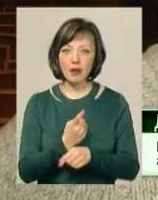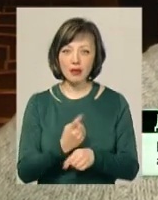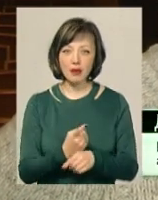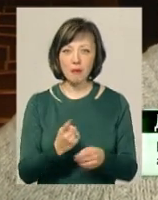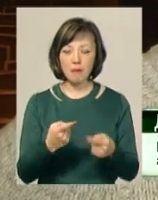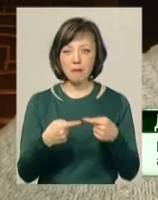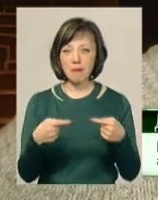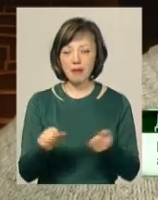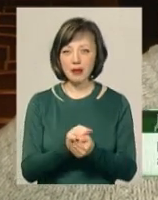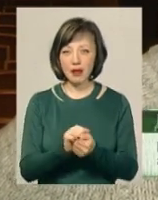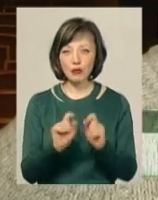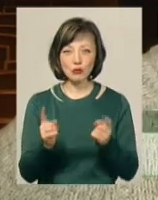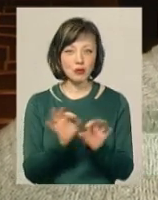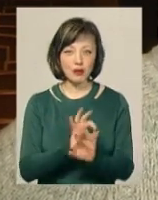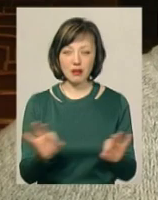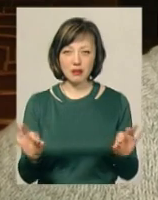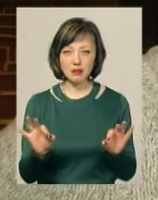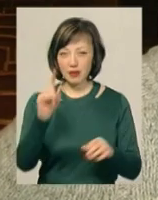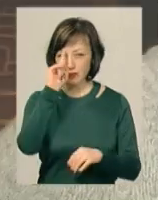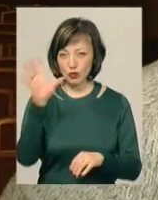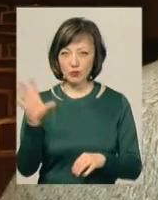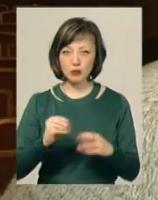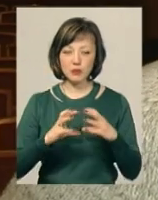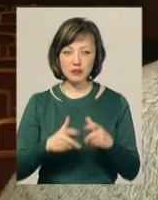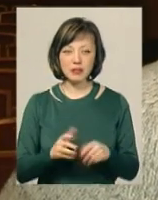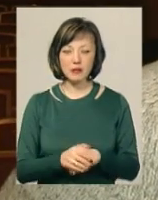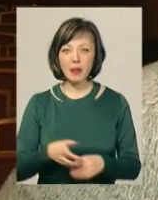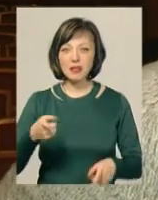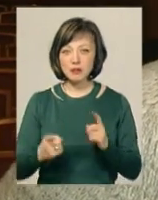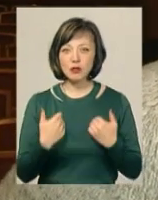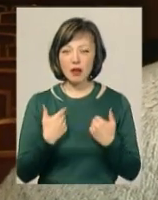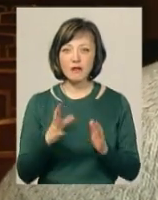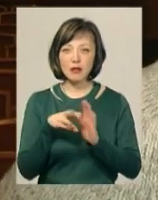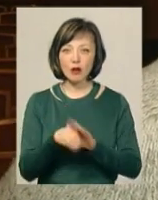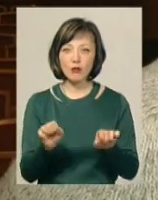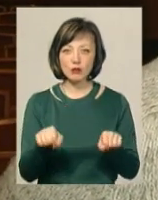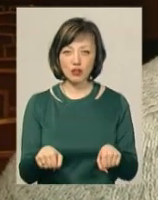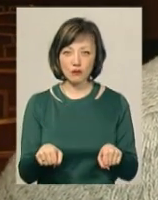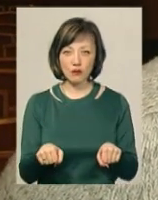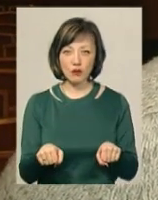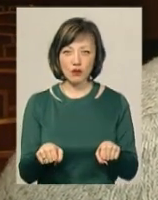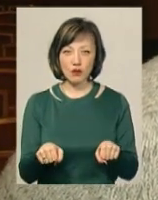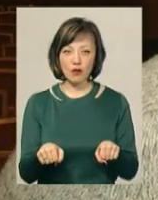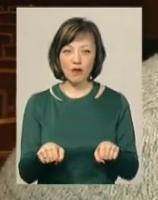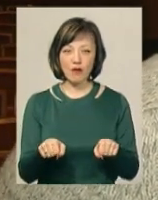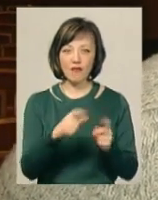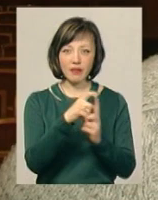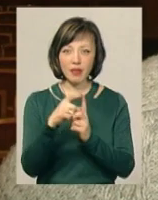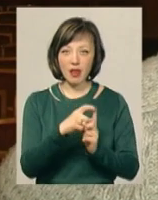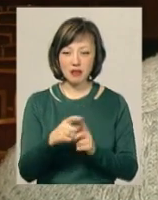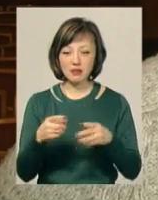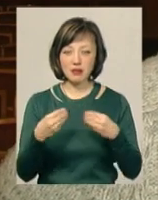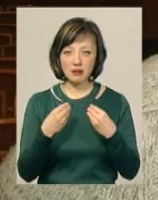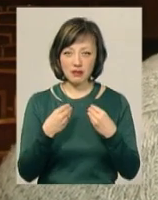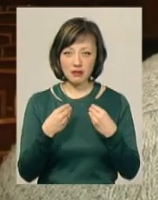дуже класний, відомий у всьому світі. Звісно, я вкладаю, можливо, в текст даний автором